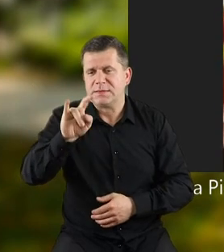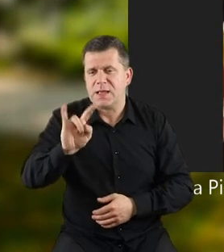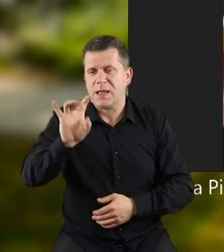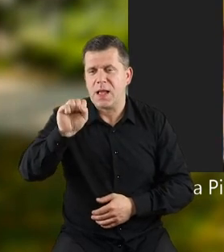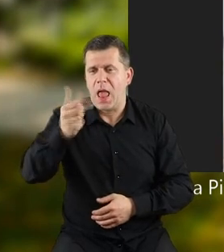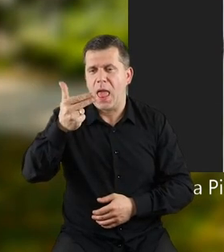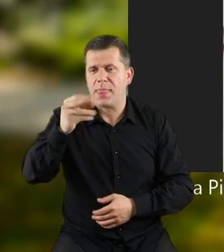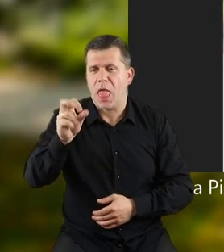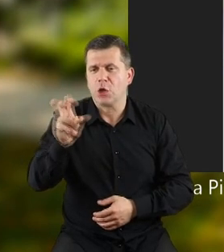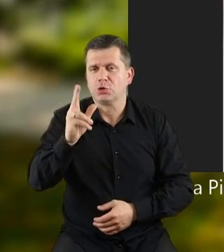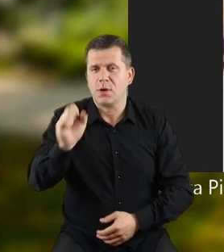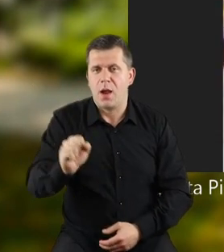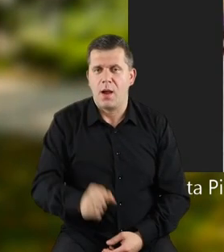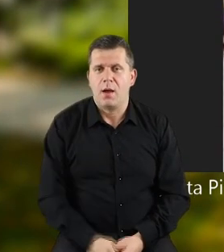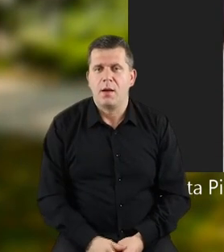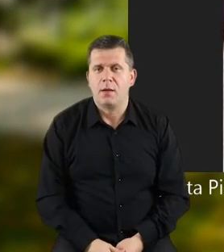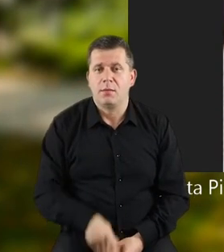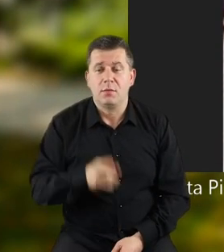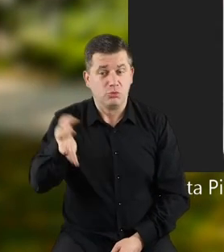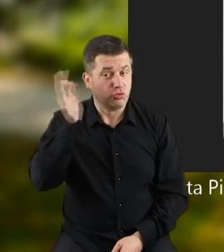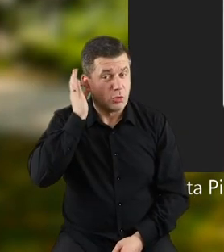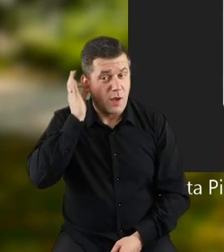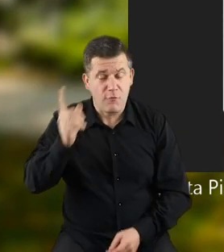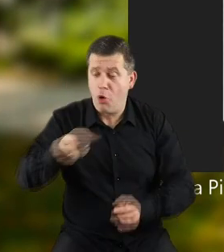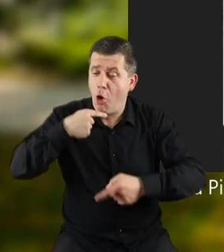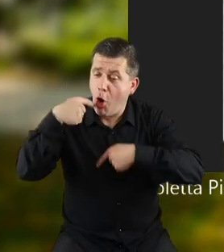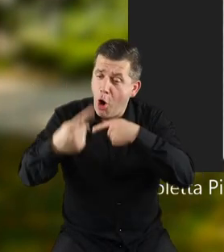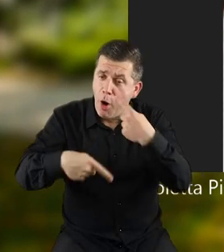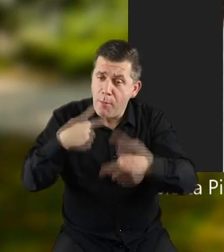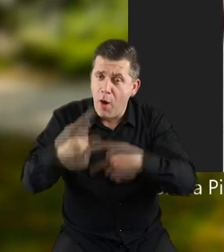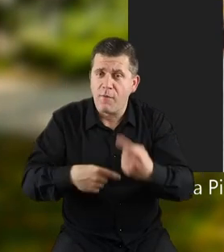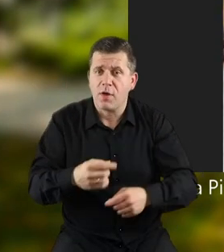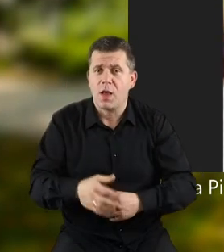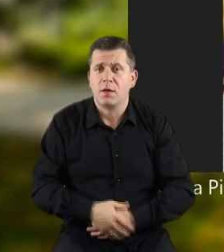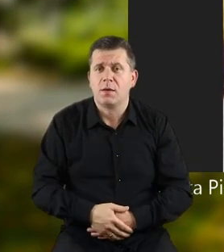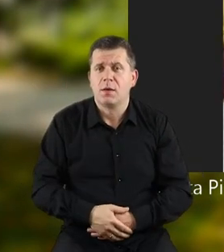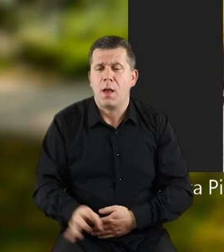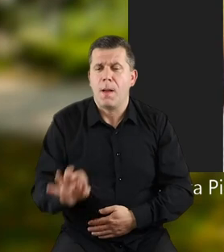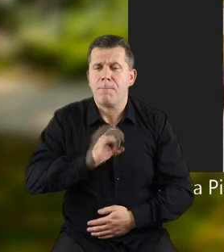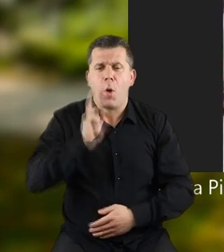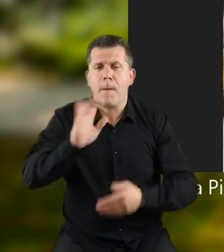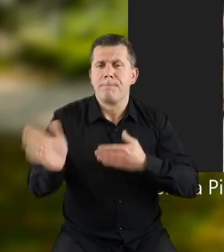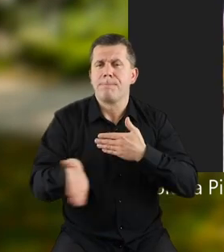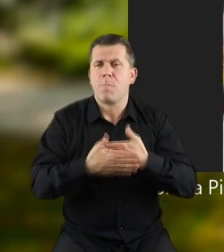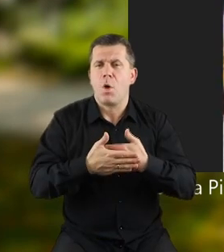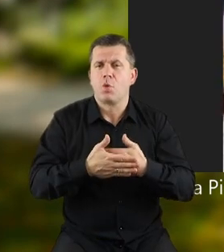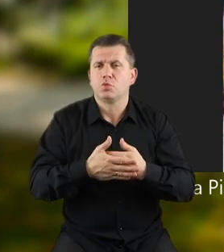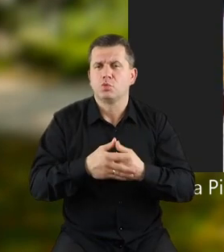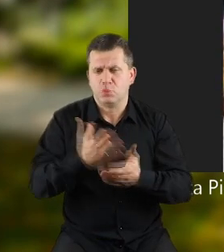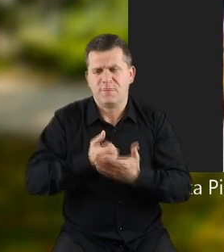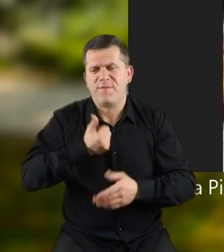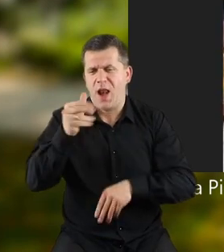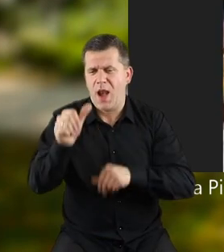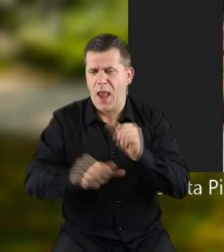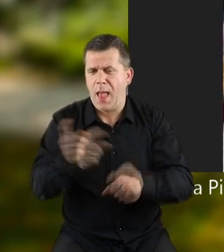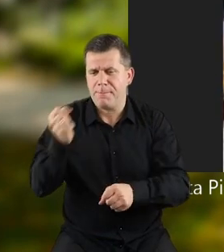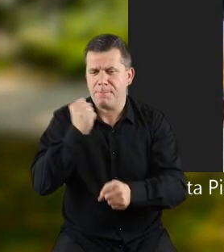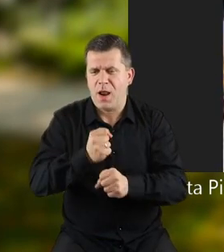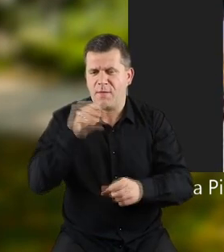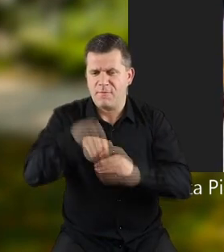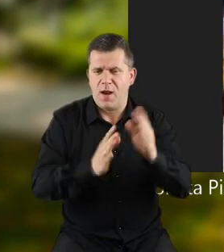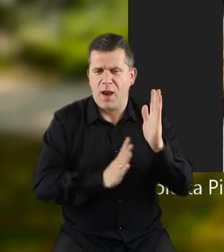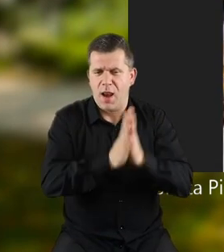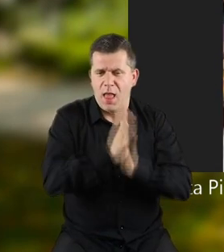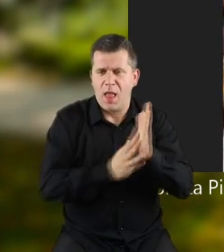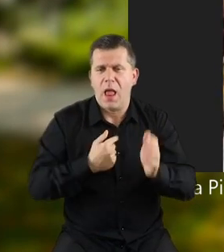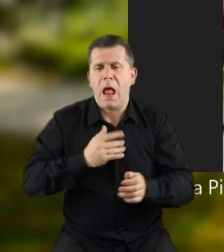Słuchajcie, mała cyganeczka, tutaj dziewczynka opowiada, a to opowiadał mi wtedy jeszcze mój mąż, który oczywiście od lat już pracował w